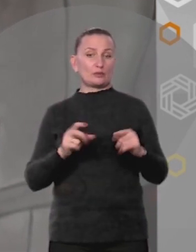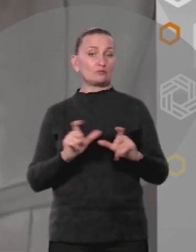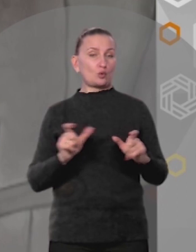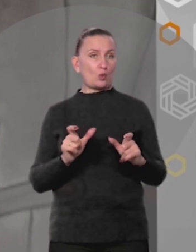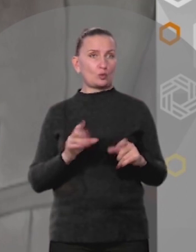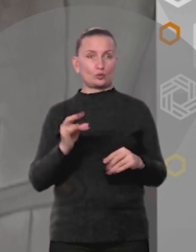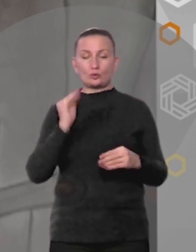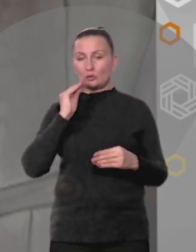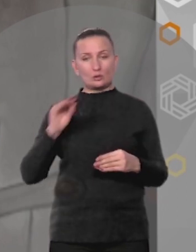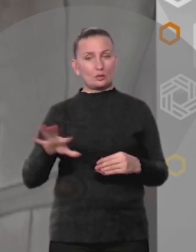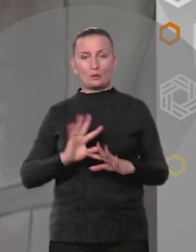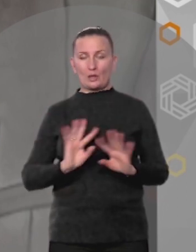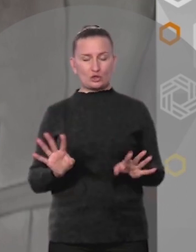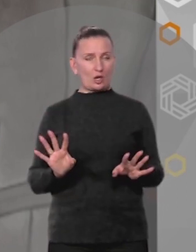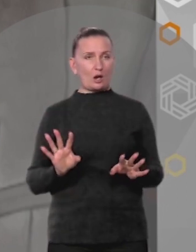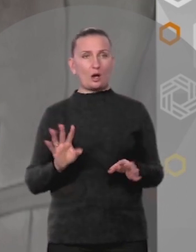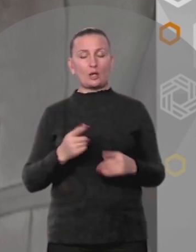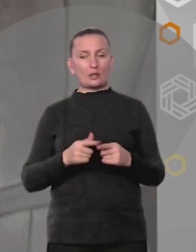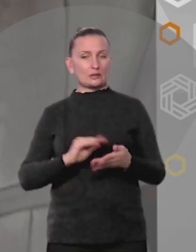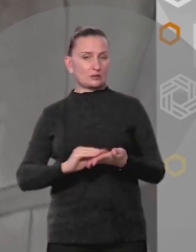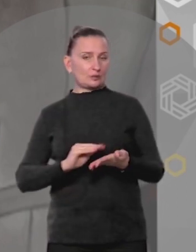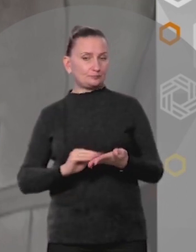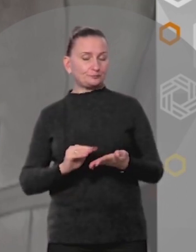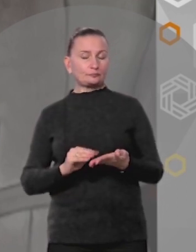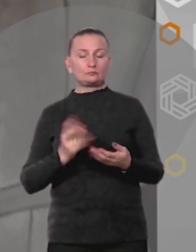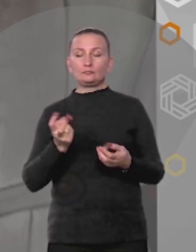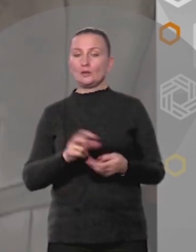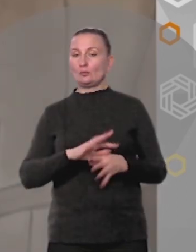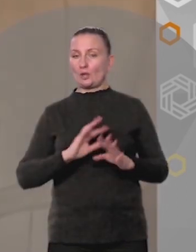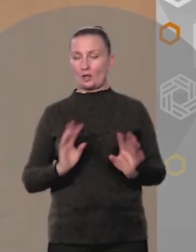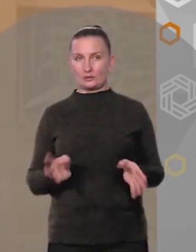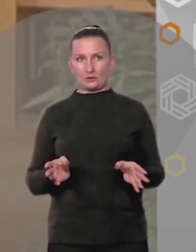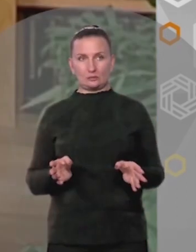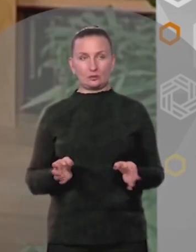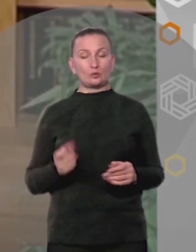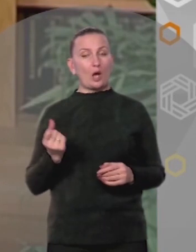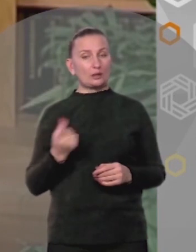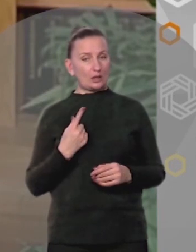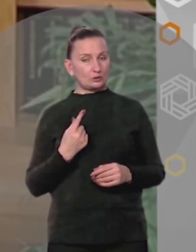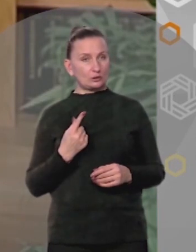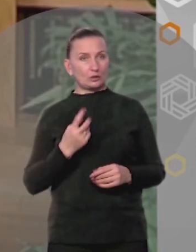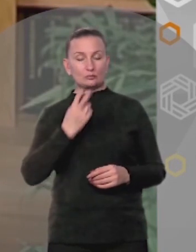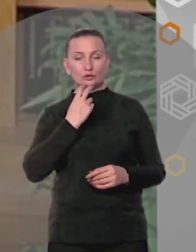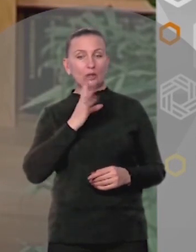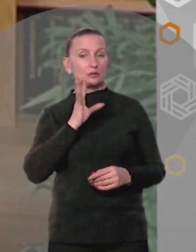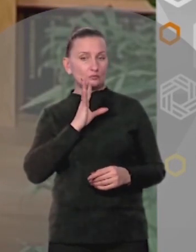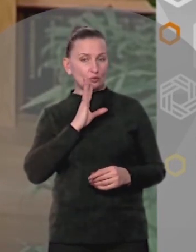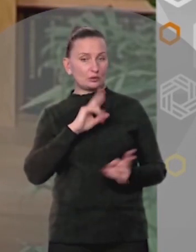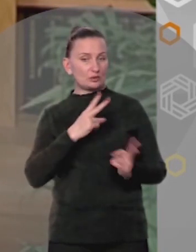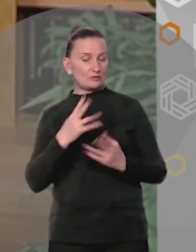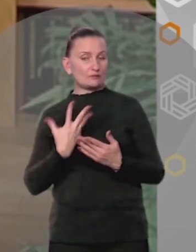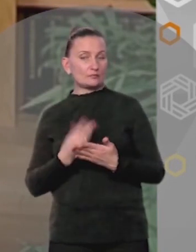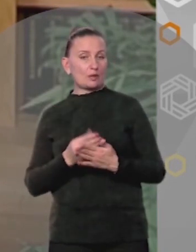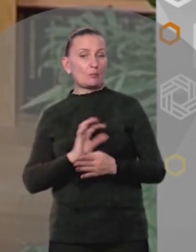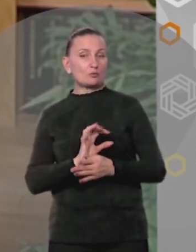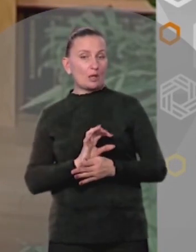Но те, видимо, не обращали Никакого внимания на эти записи И не приходили Но однажды смешная девчонка Танцуя